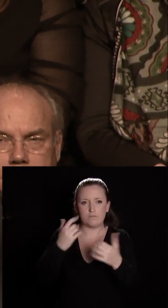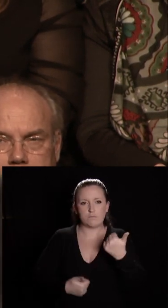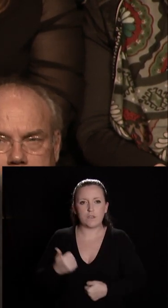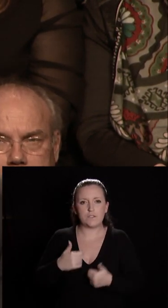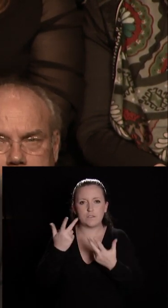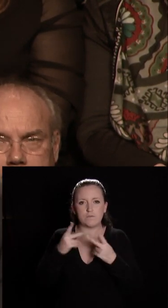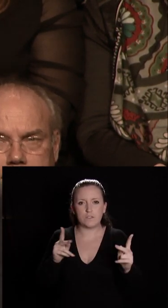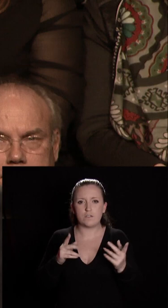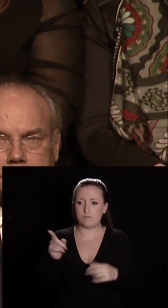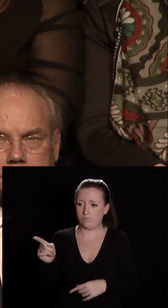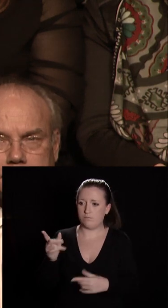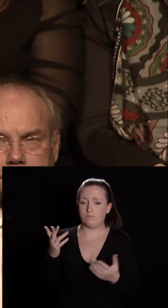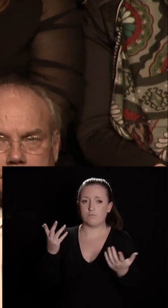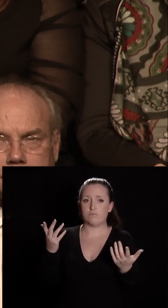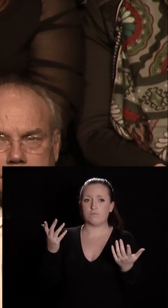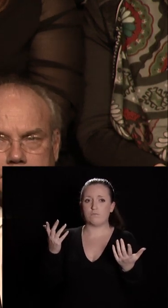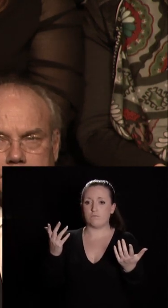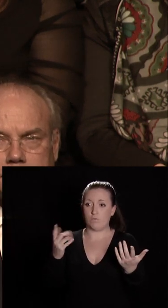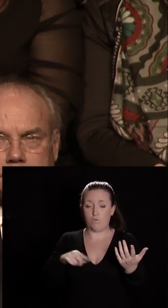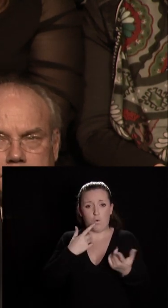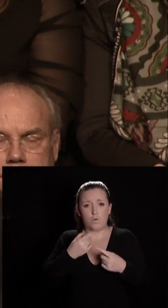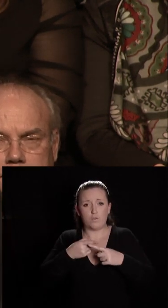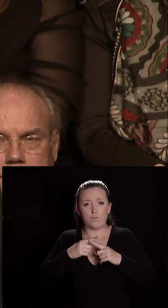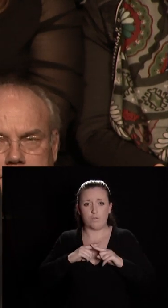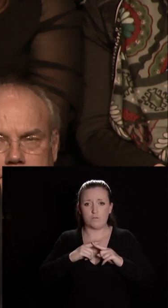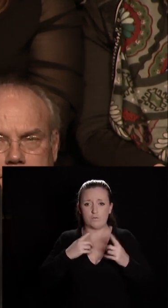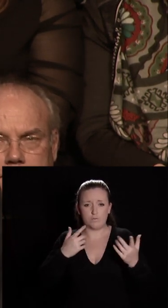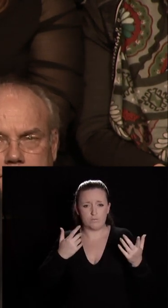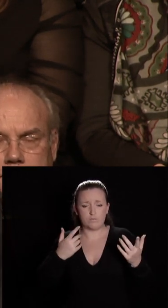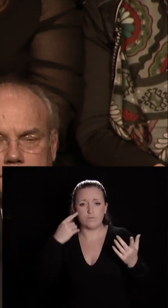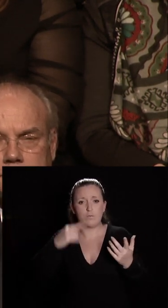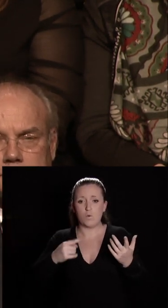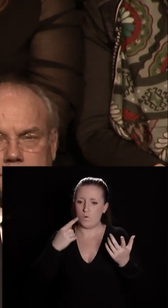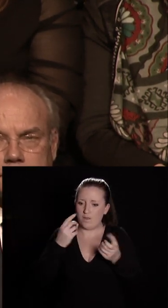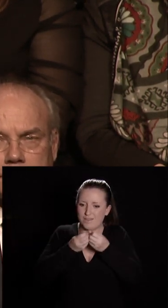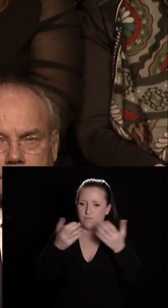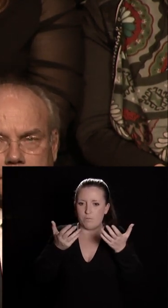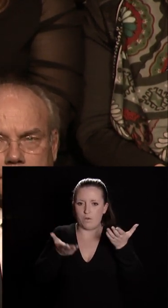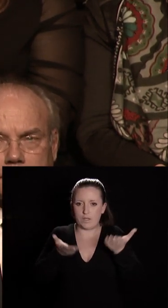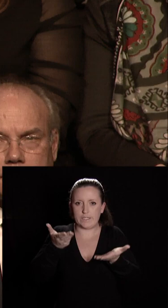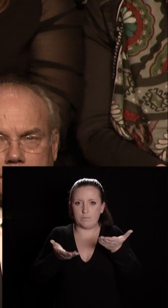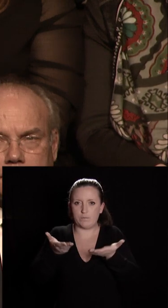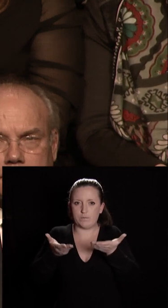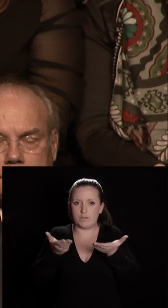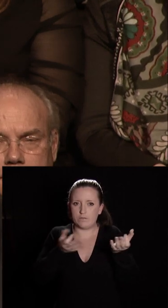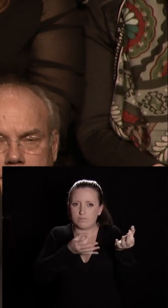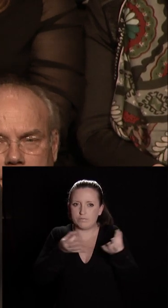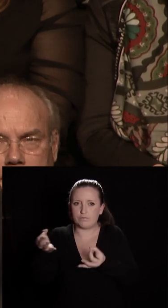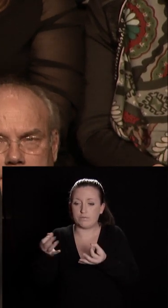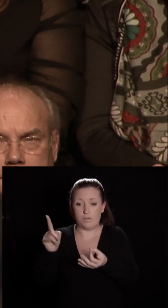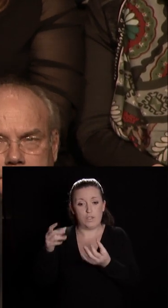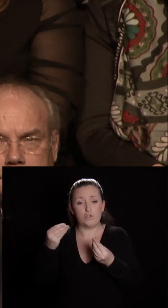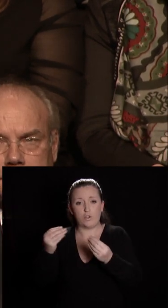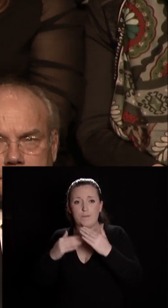répond, en soyez-en convenus, convaincus, aux enjeux d'un développement équilibré, sobre et durable. Il limite, oui, il